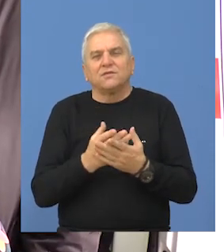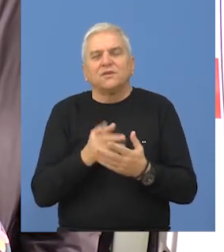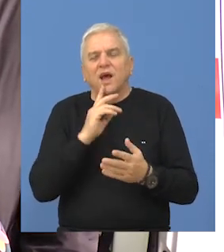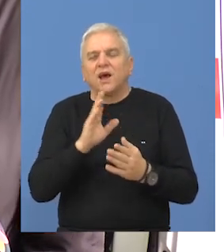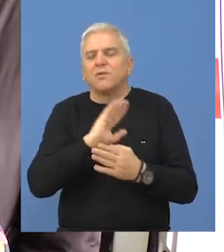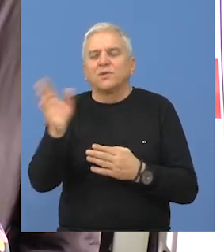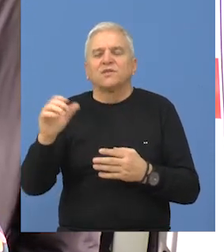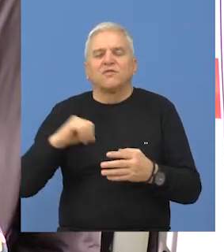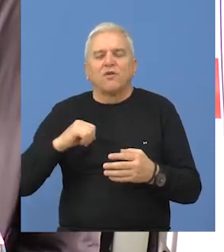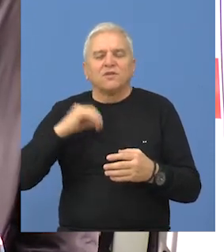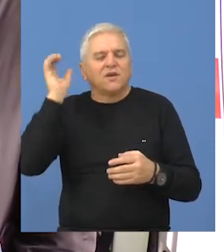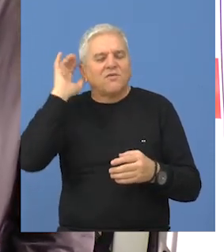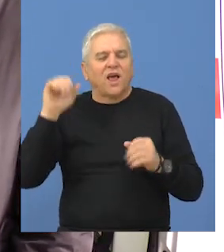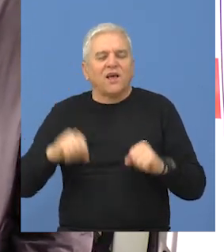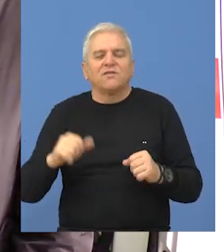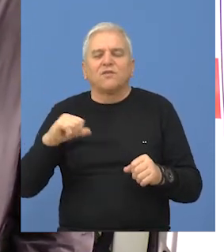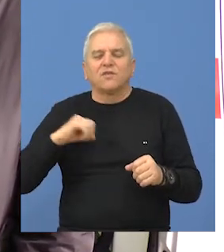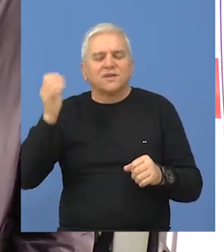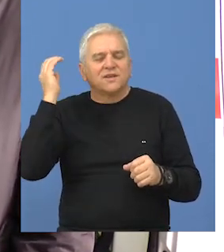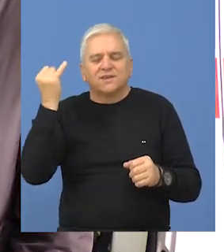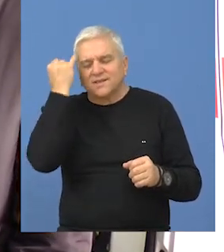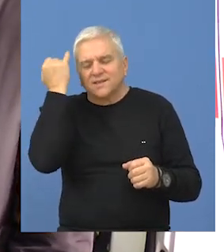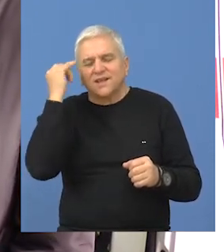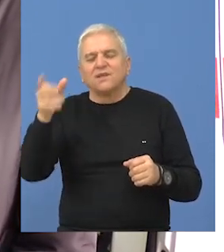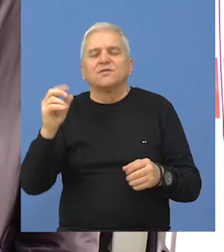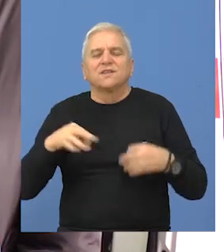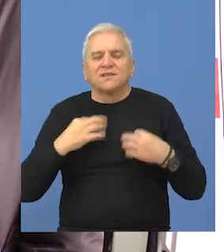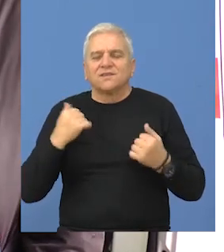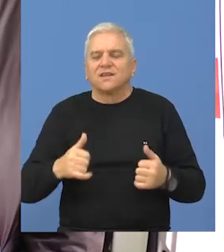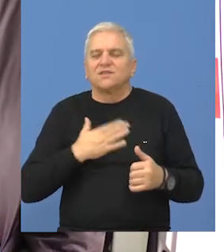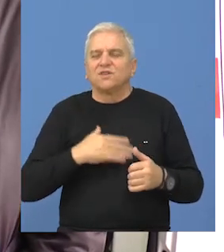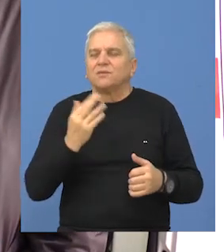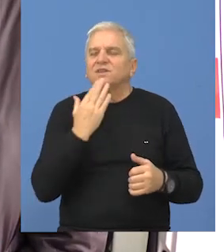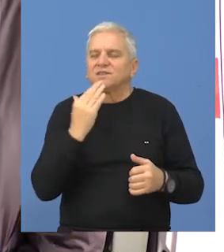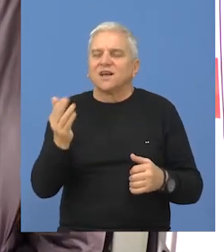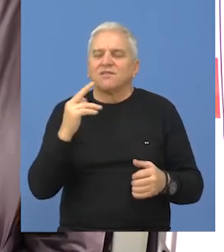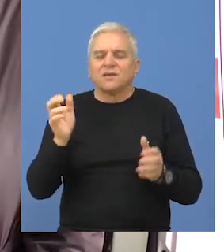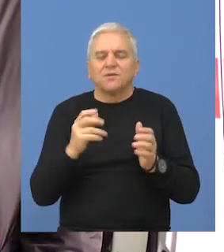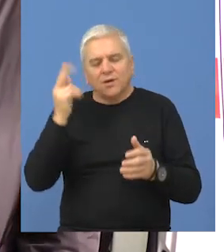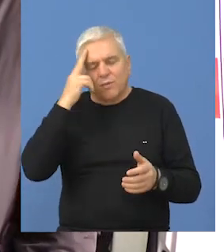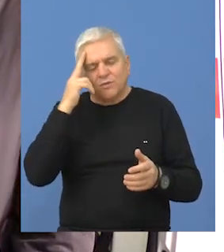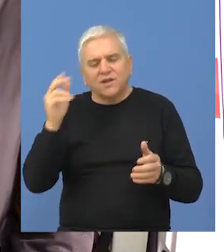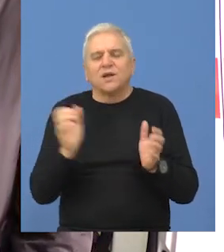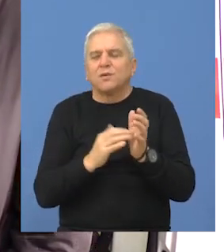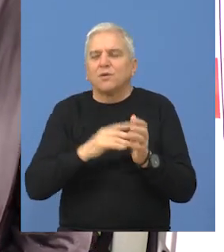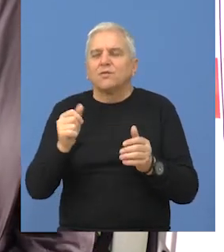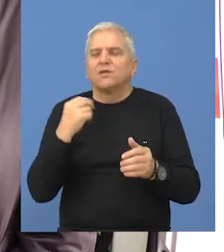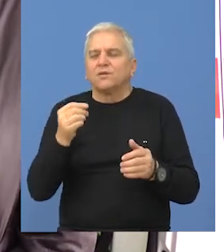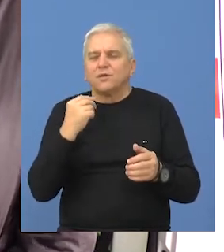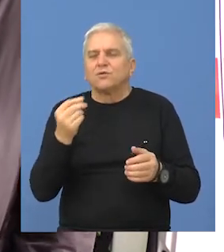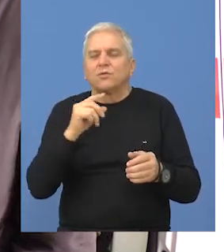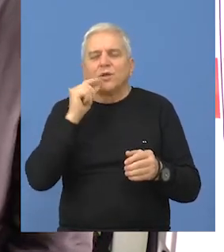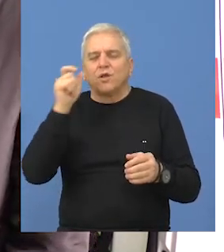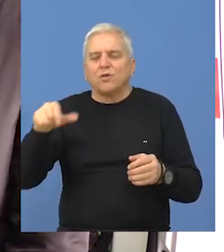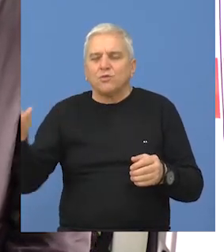ka Pokrinskoj vladi, Pokrinskom sekretarijatu za zdravstvo i ovom prilikom želim da im se zahvalim što su prepoznali potrebe ne samo zoma